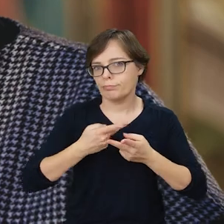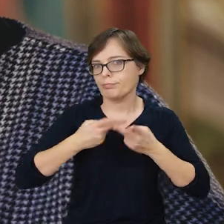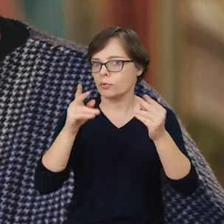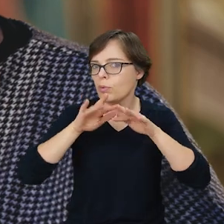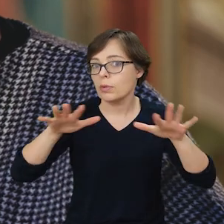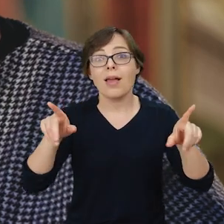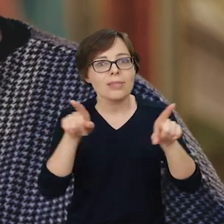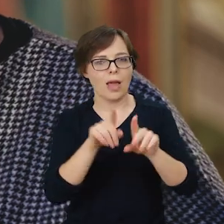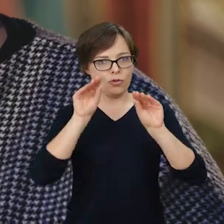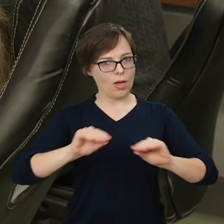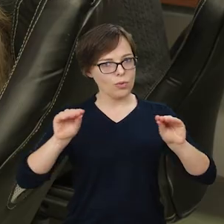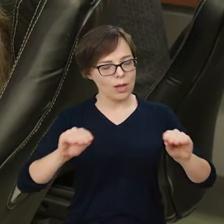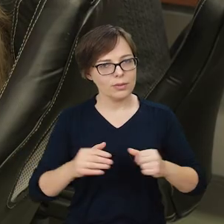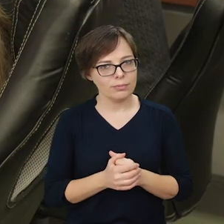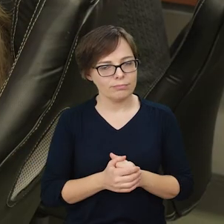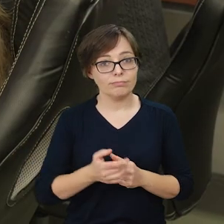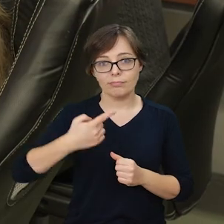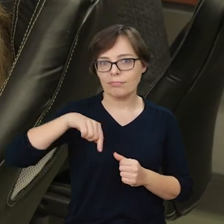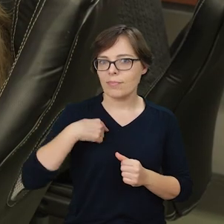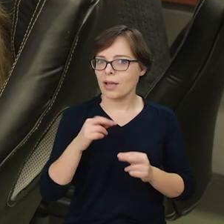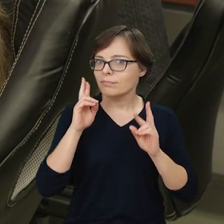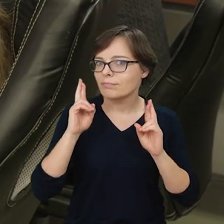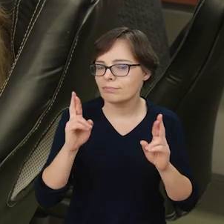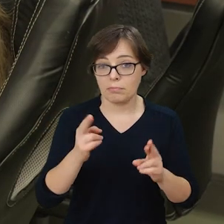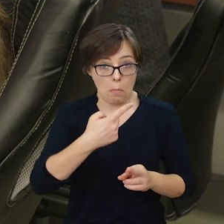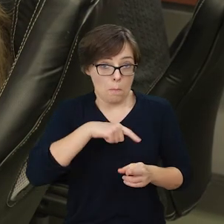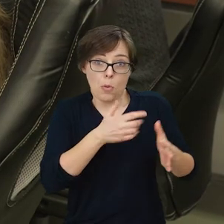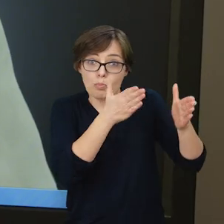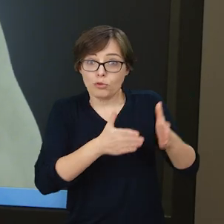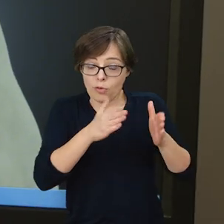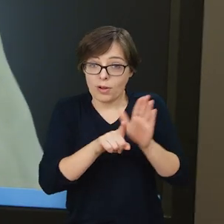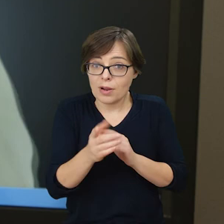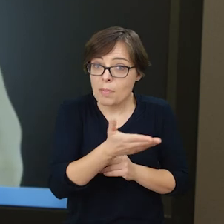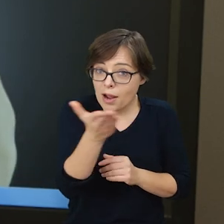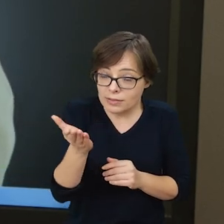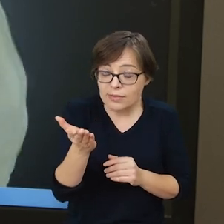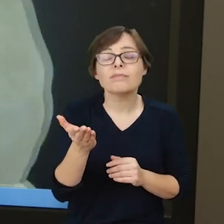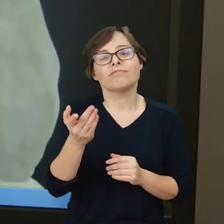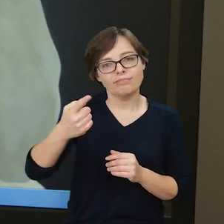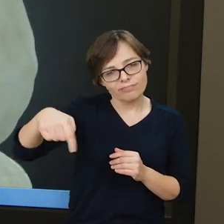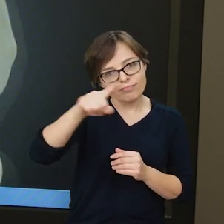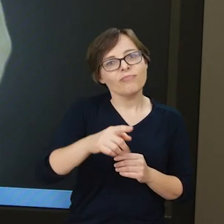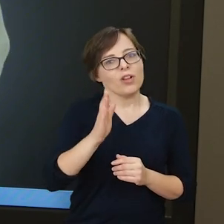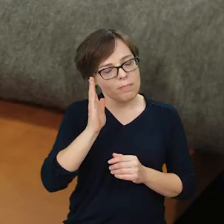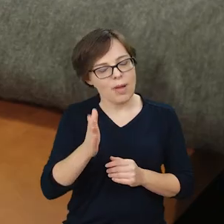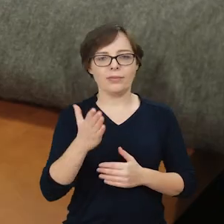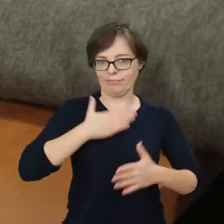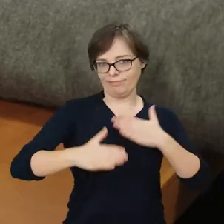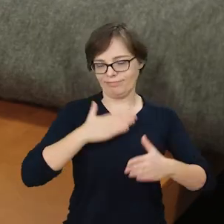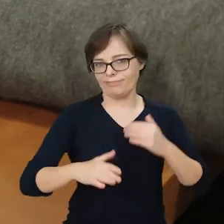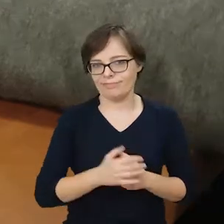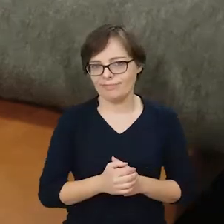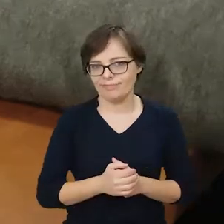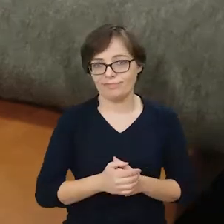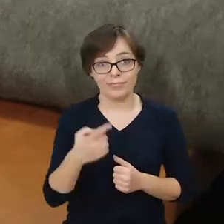zbiorów. Muzea to również edukacja. Mamy wielką nadzieję, że to, co dla Państwa przygotowaliśmy, spotka się u Państwa z